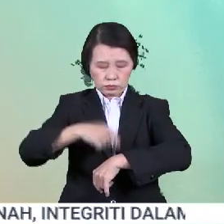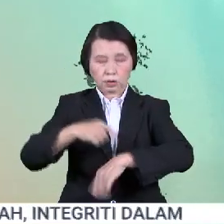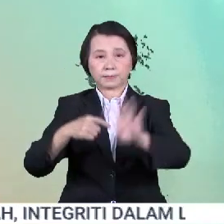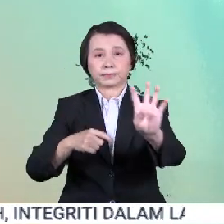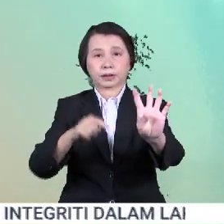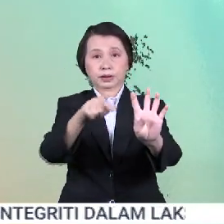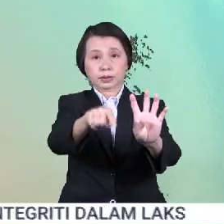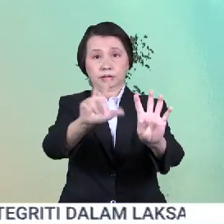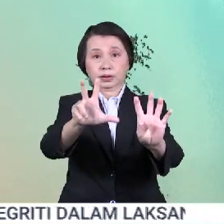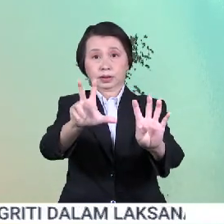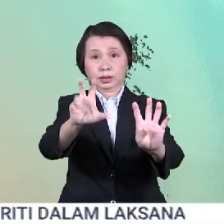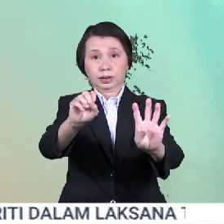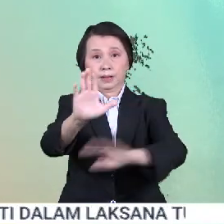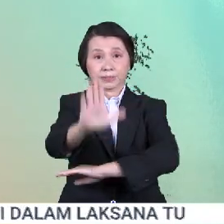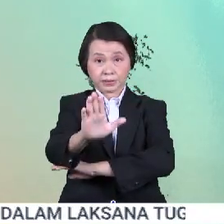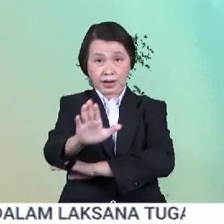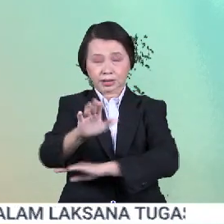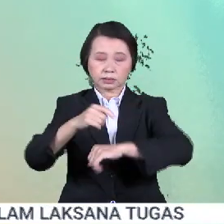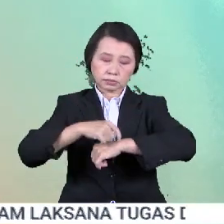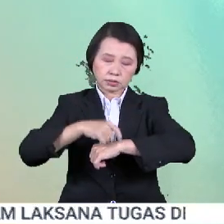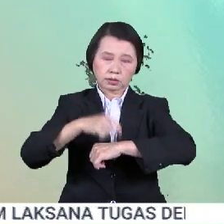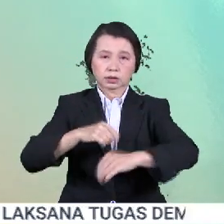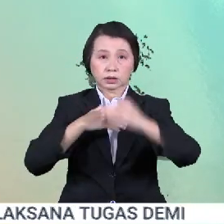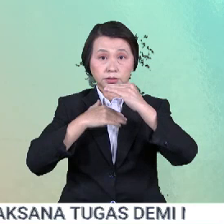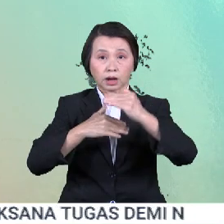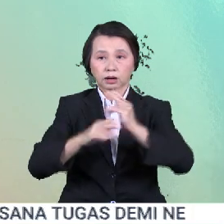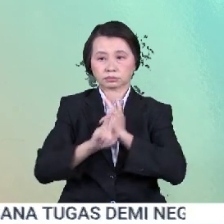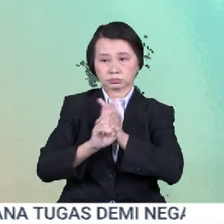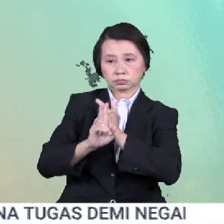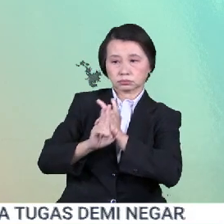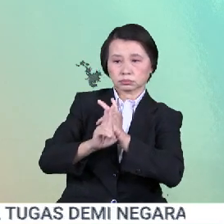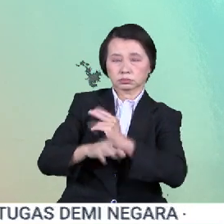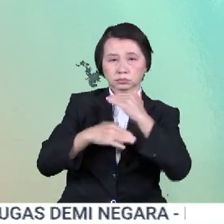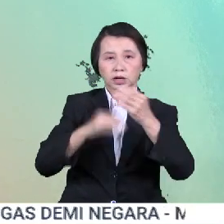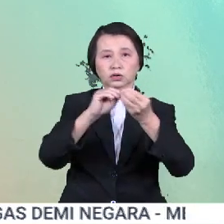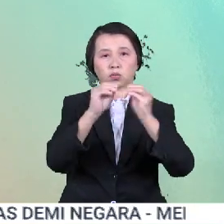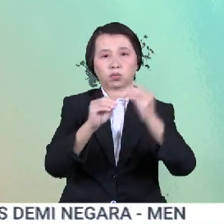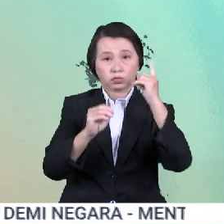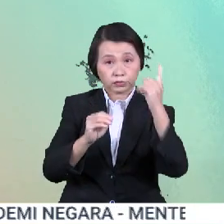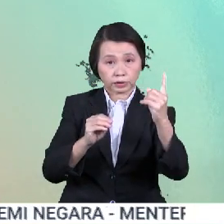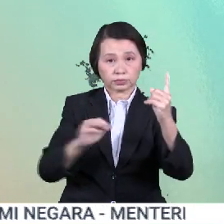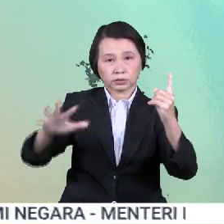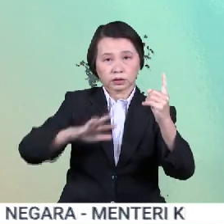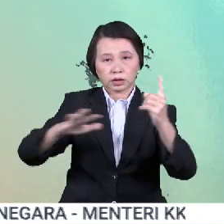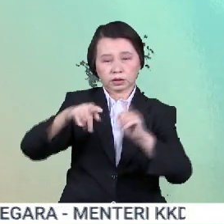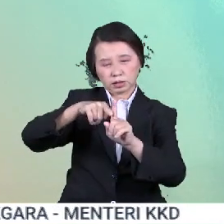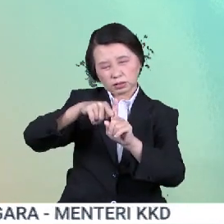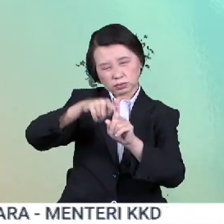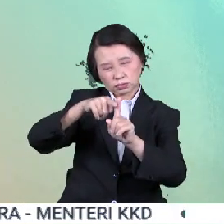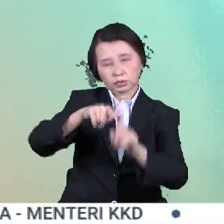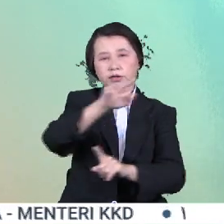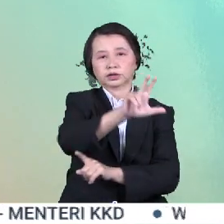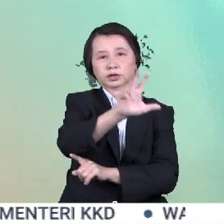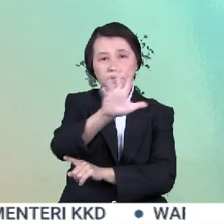tadi. Untuk tahap berjaga-jaga berada pada tahap 1 dengan anggaran suhu antara 35